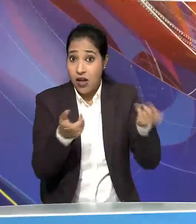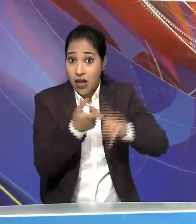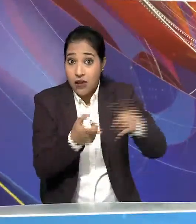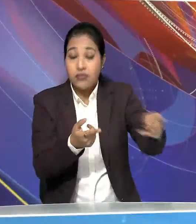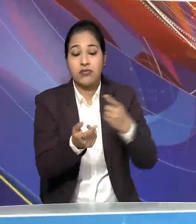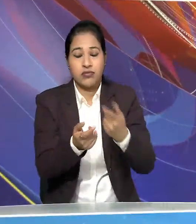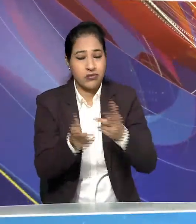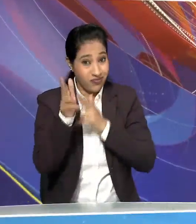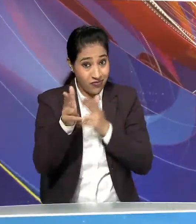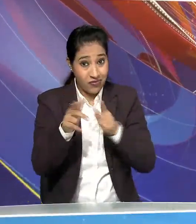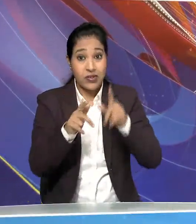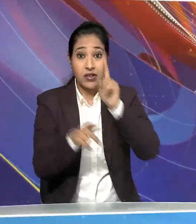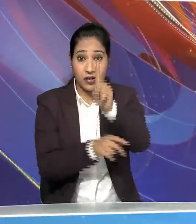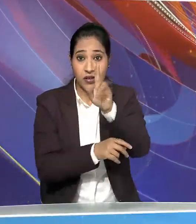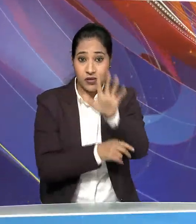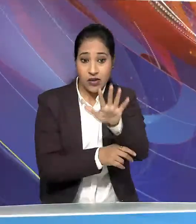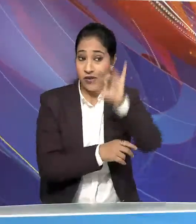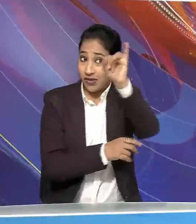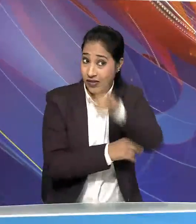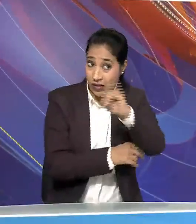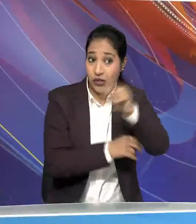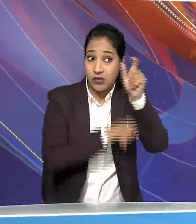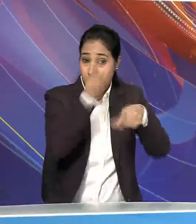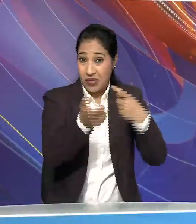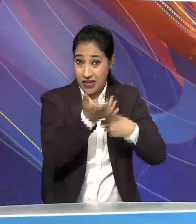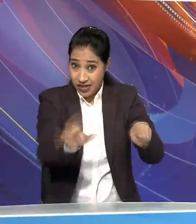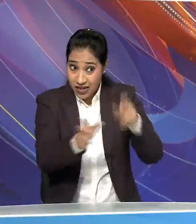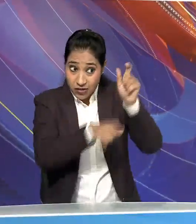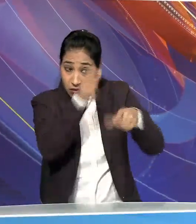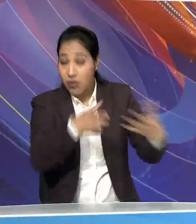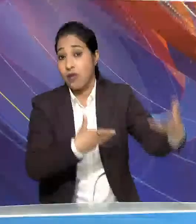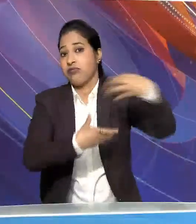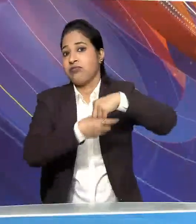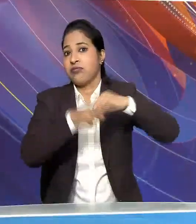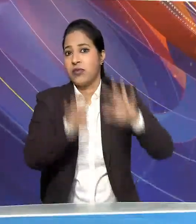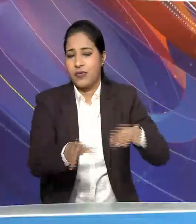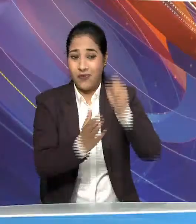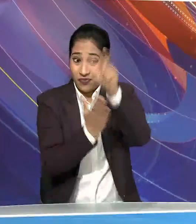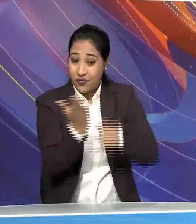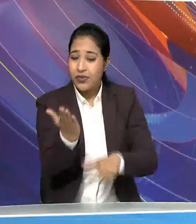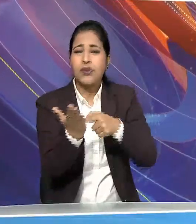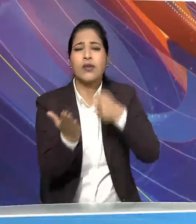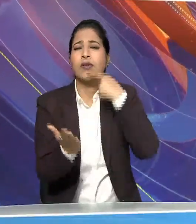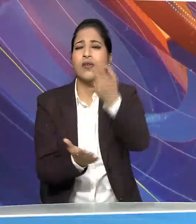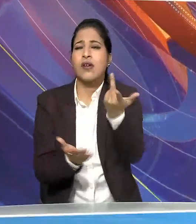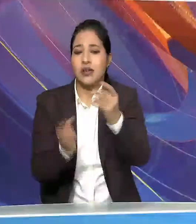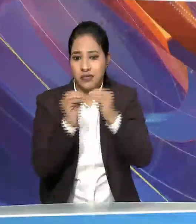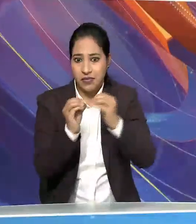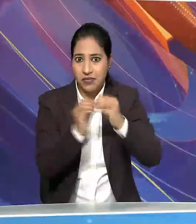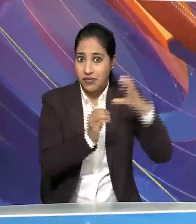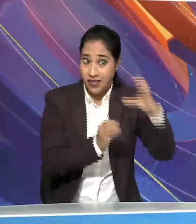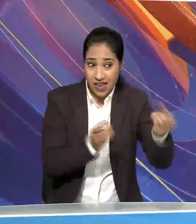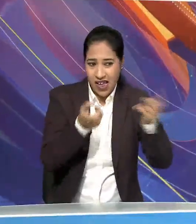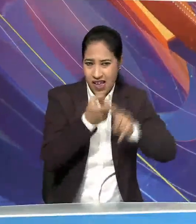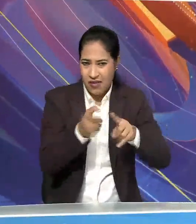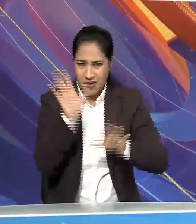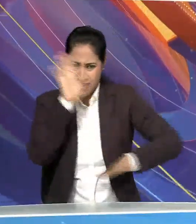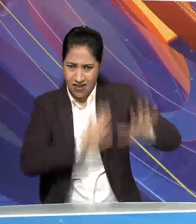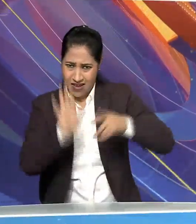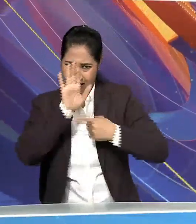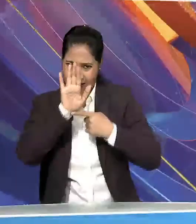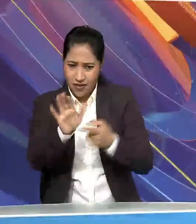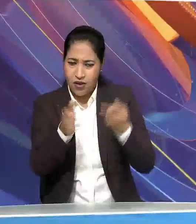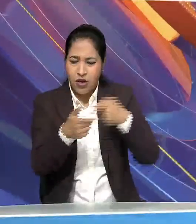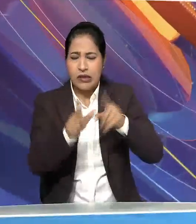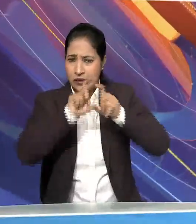के 156 सेवा निवरित अधिकारी शामिल है पत्र में कहा गया कि BBC ने अपनी इस डॉक्यूमेंटरी में